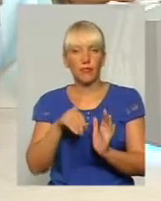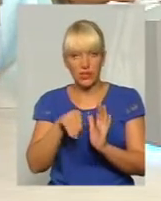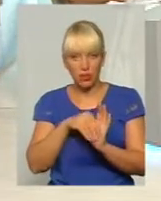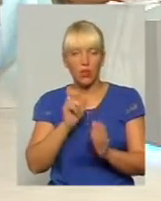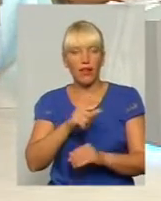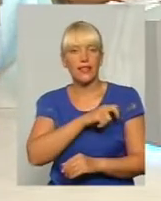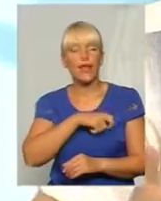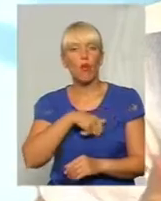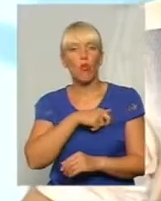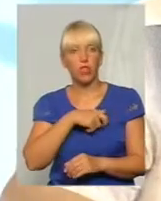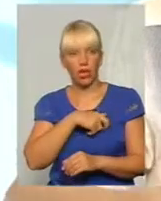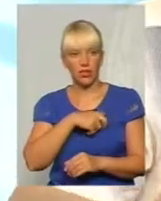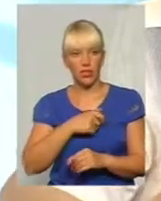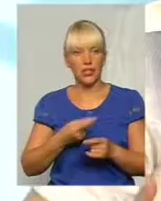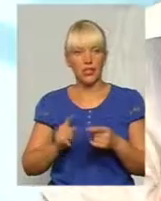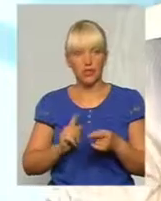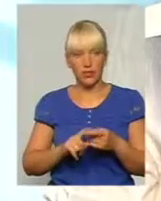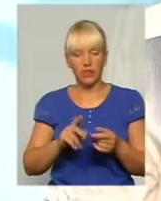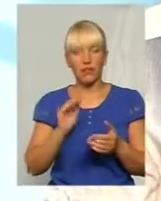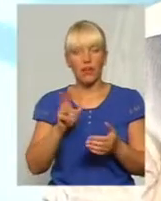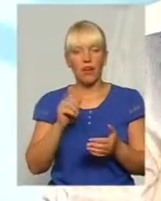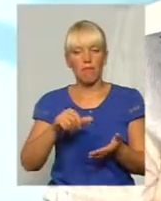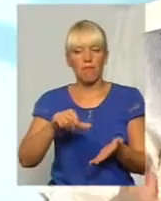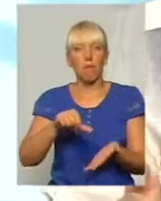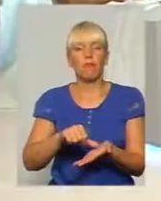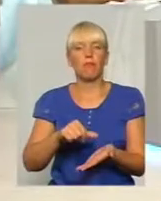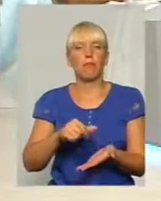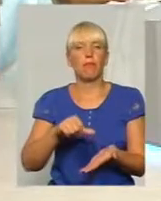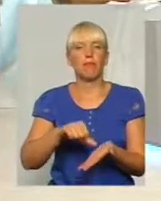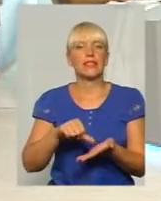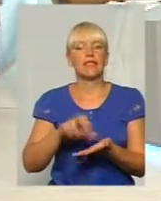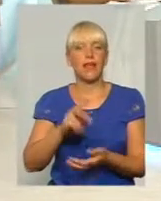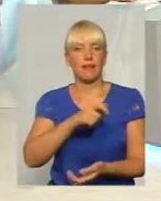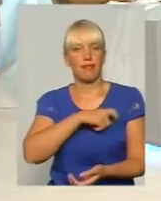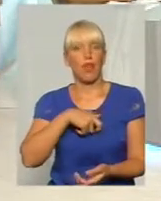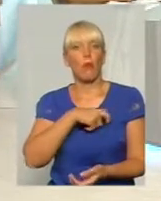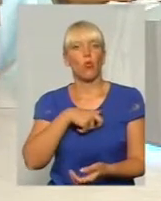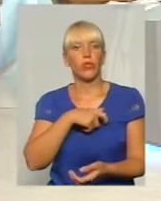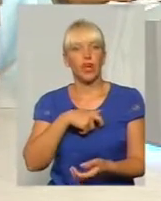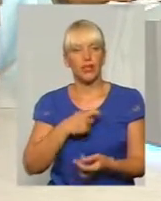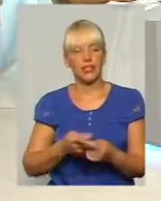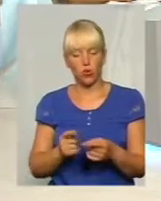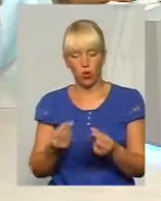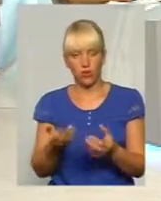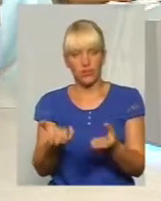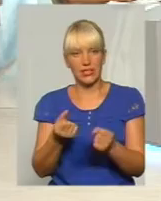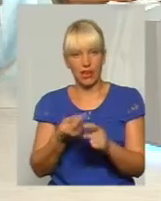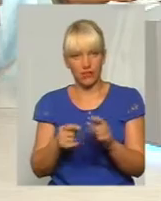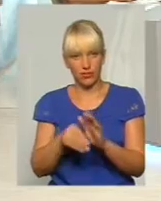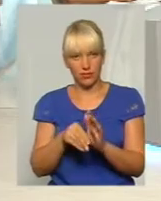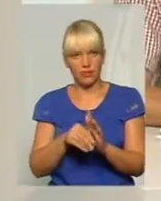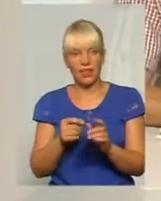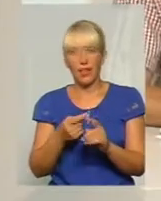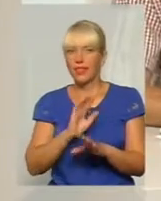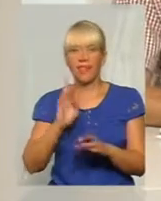крім представницької посади. Ось цієї, але він сам як депутат узяв ці гроші. Не як там керівник